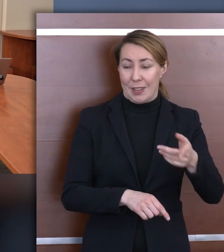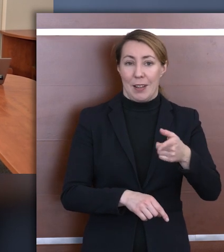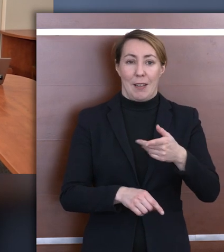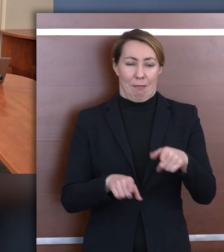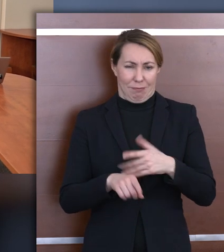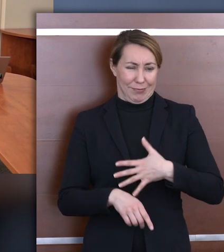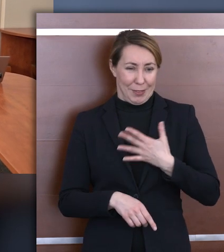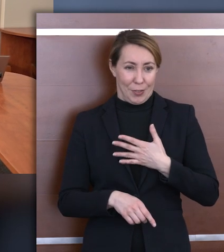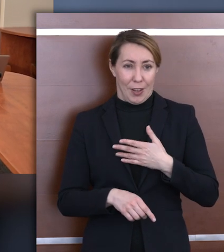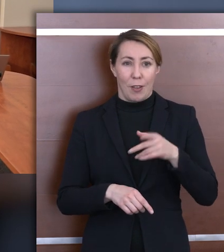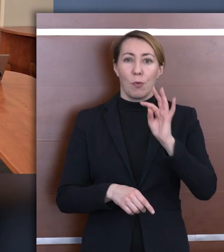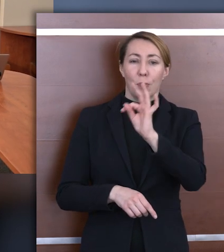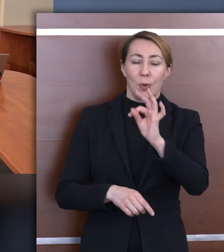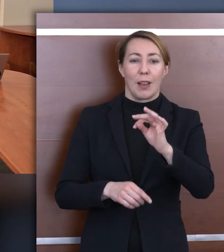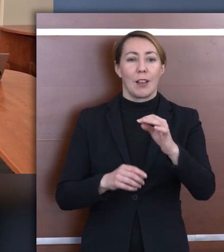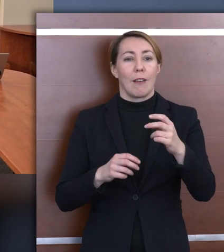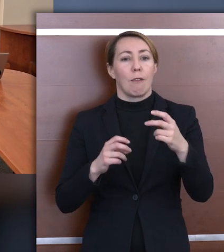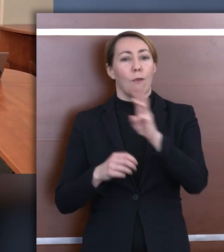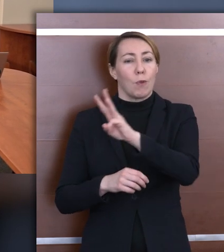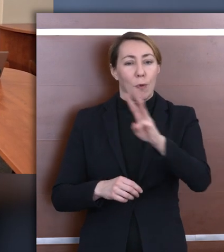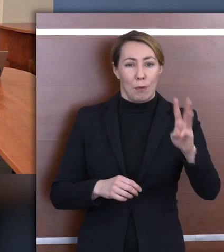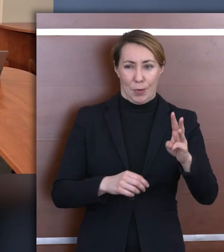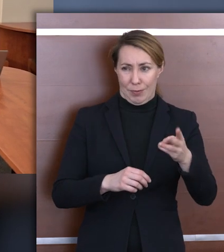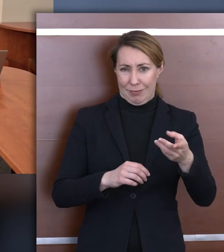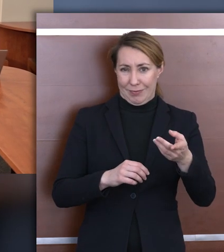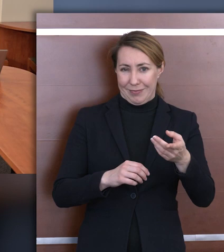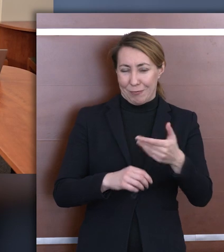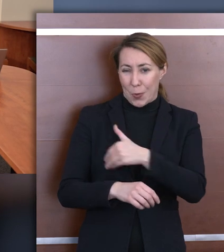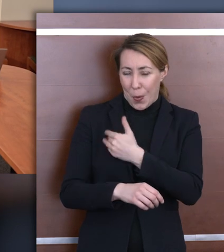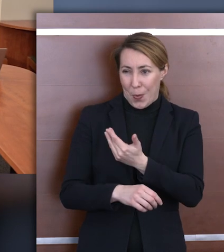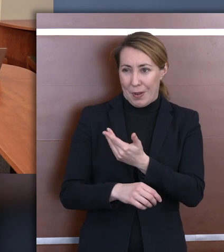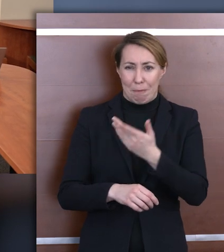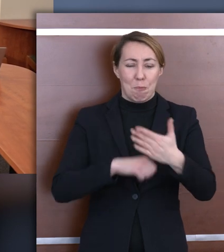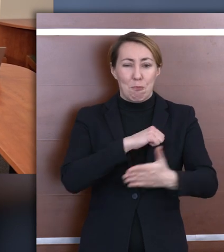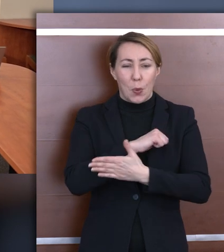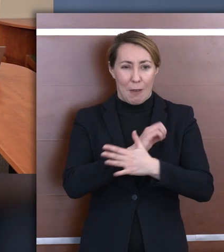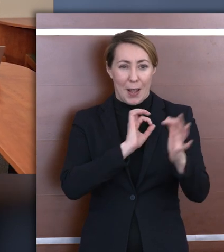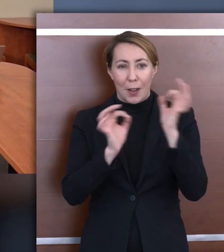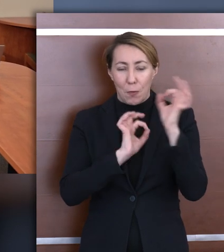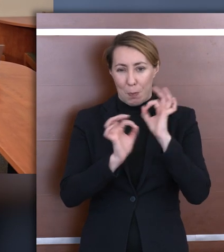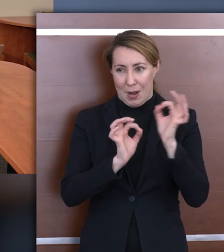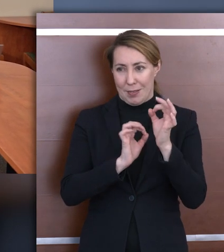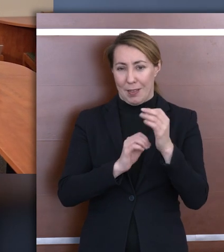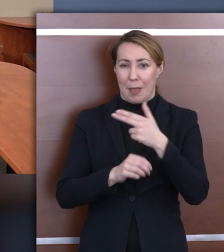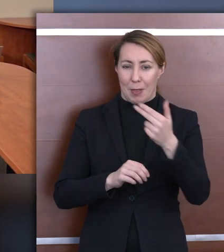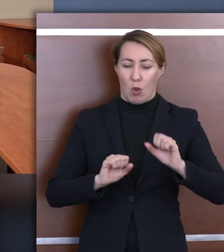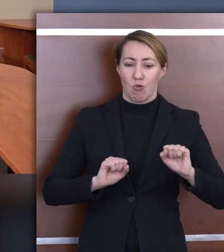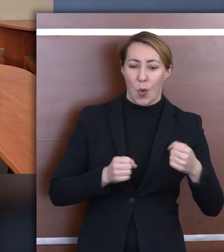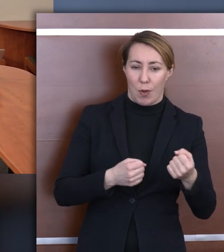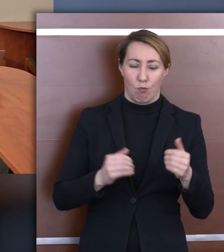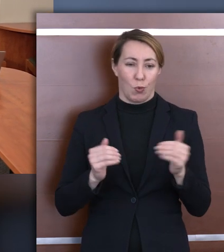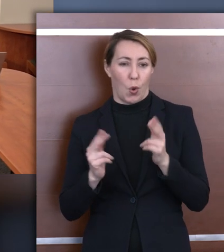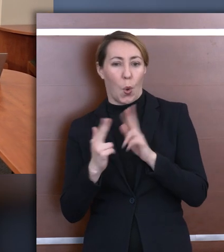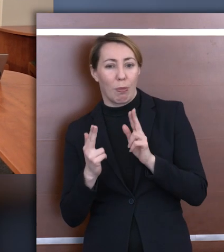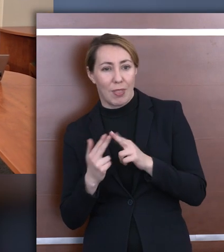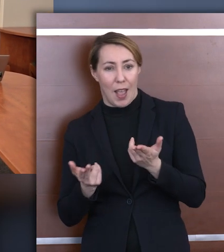stronach internetowych tych szkół zamieścić chociażby podstawowe informacje o działalności, o możliwości kontaktu